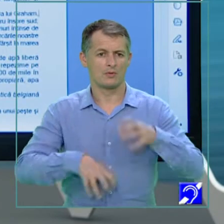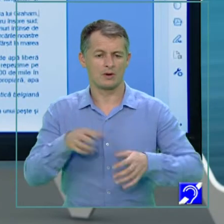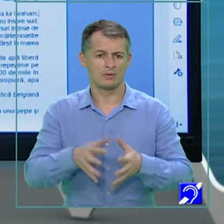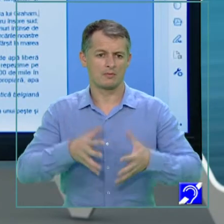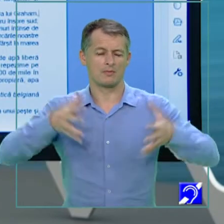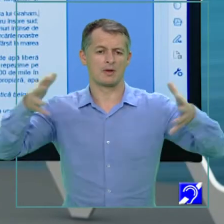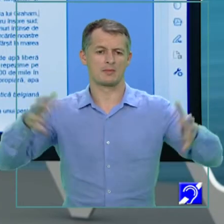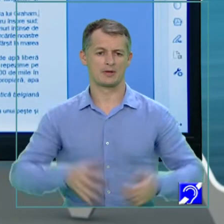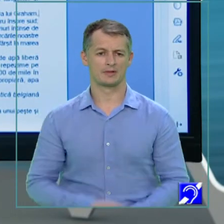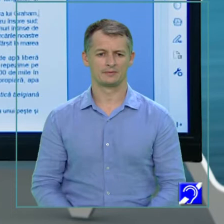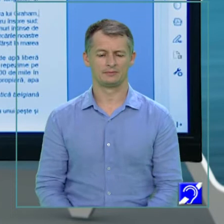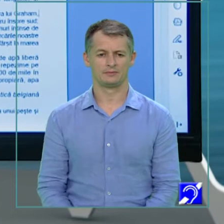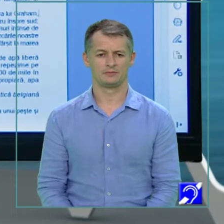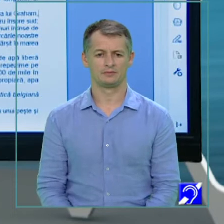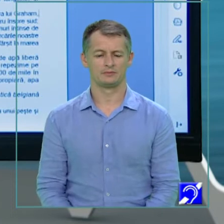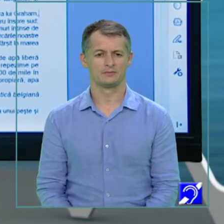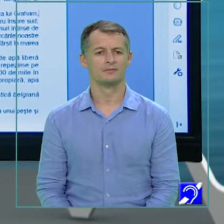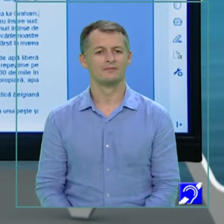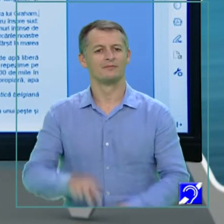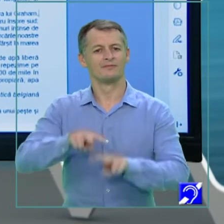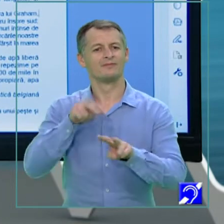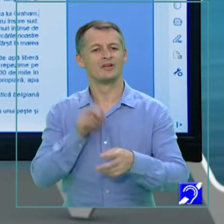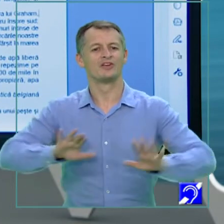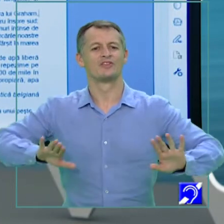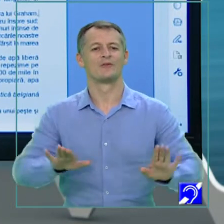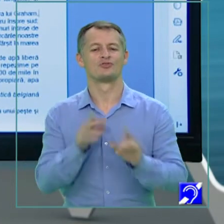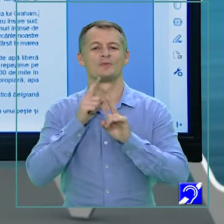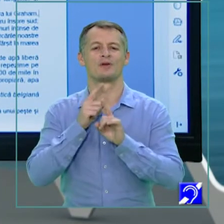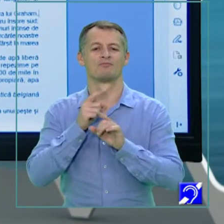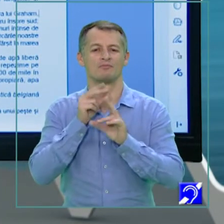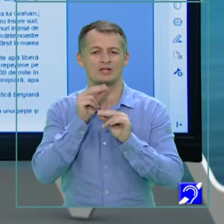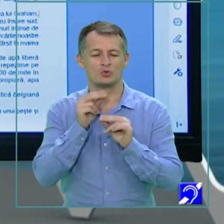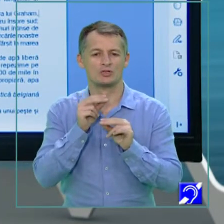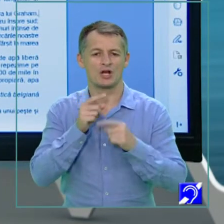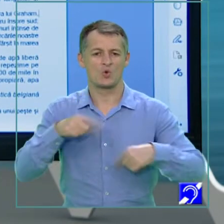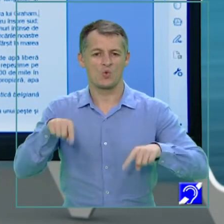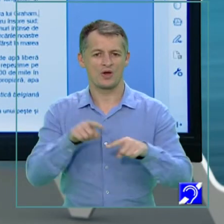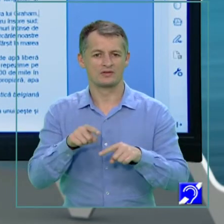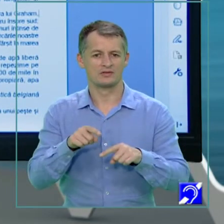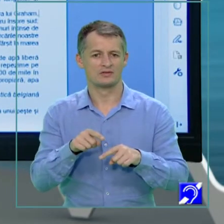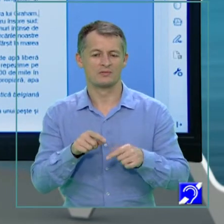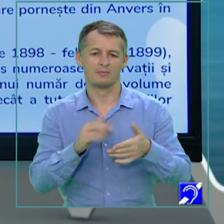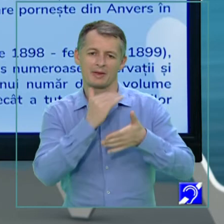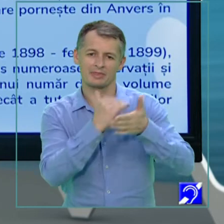gândit să vă ofer un puțin context înainte de a începe discuția efectivă pe text.